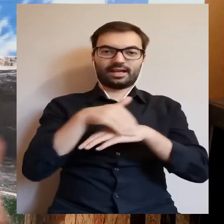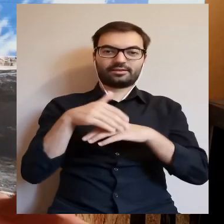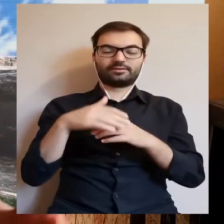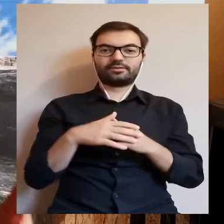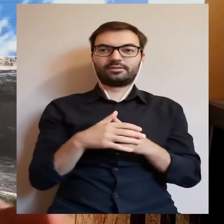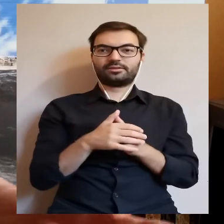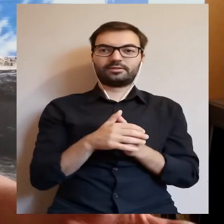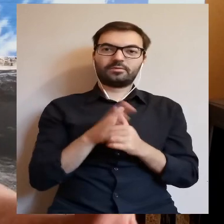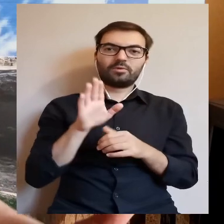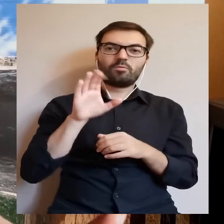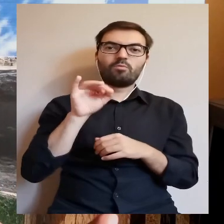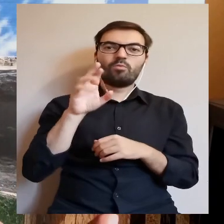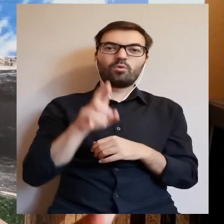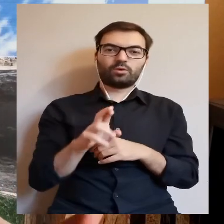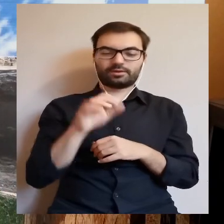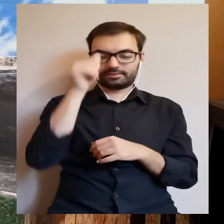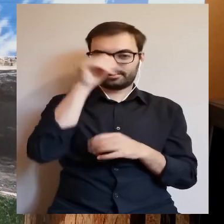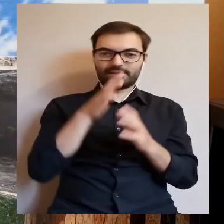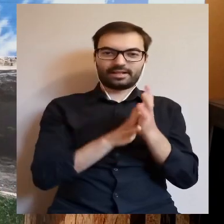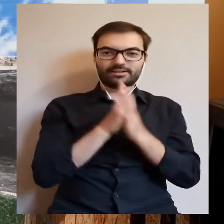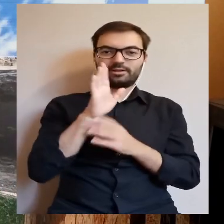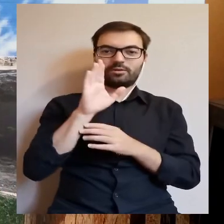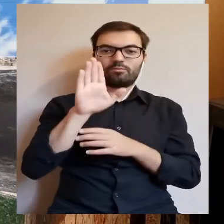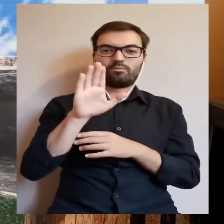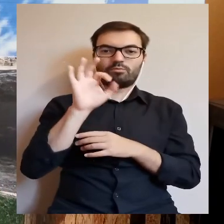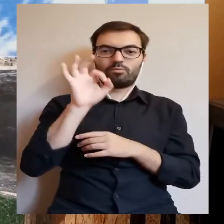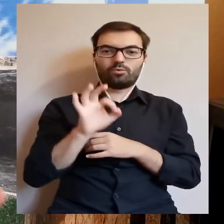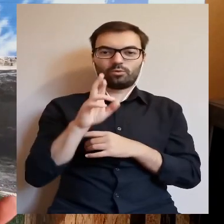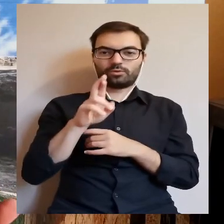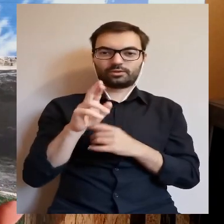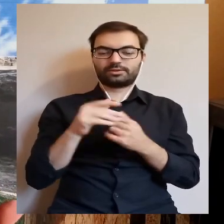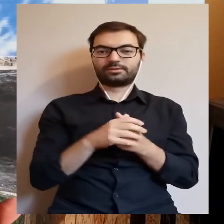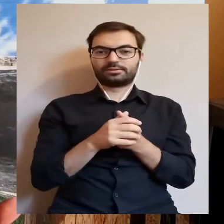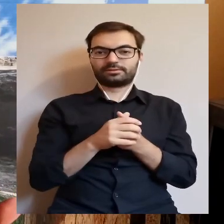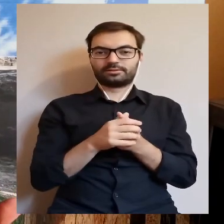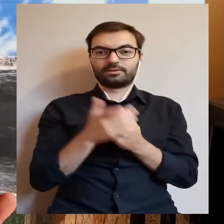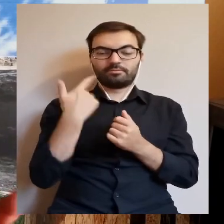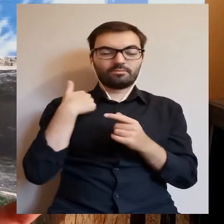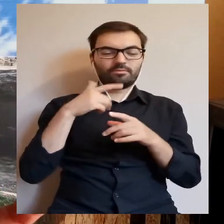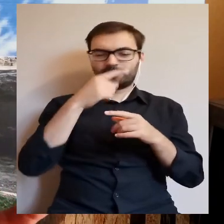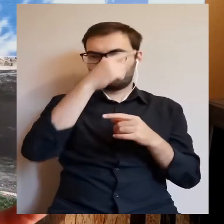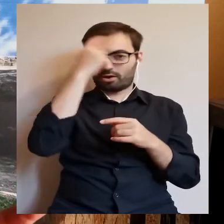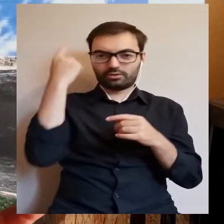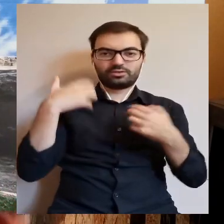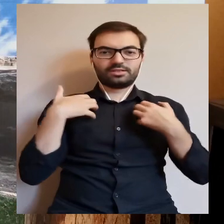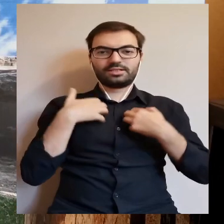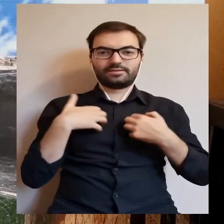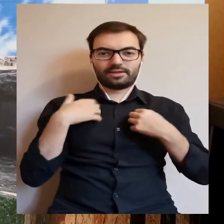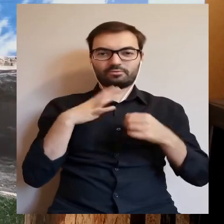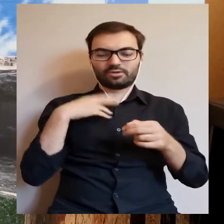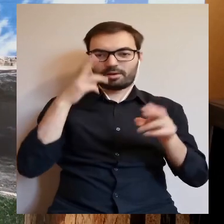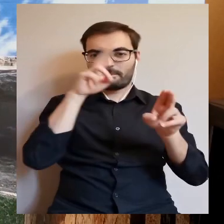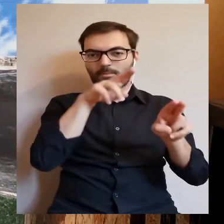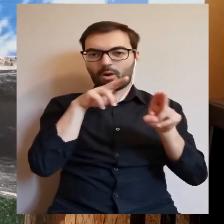na skraju boru właściwie, w którym było mnóstwo zwierzyny łownej. W związku z tym